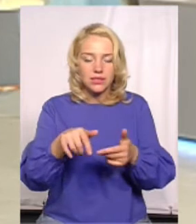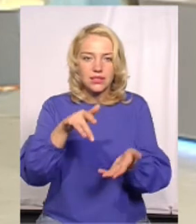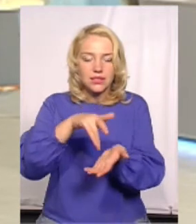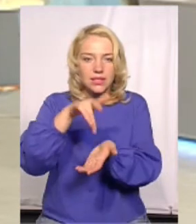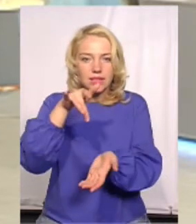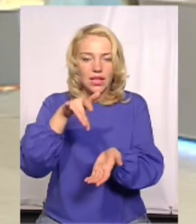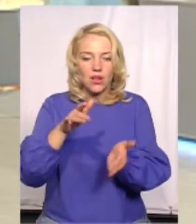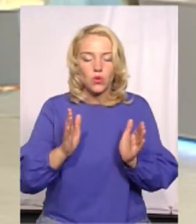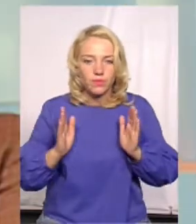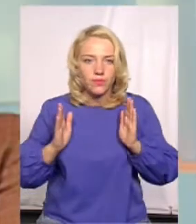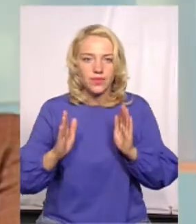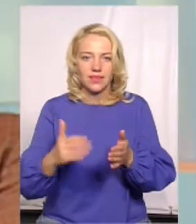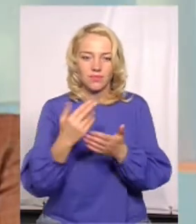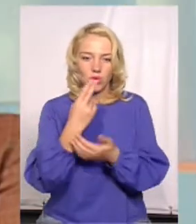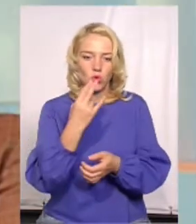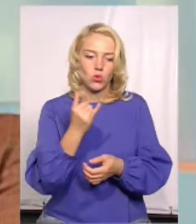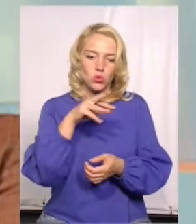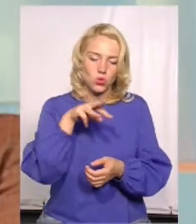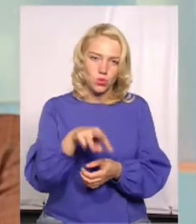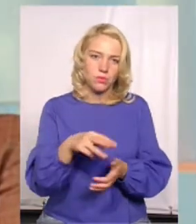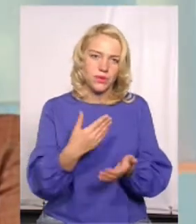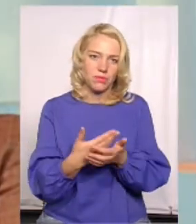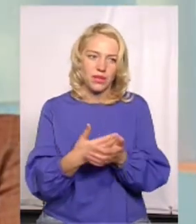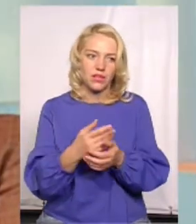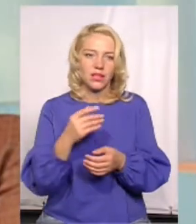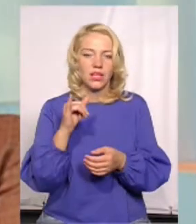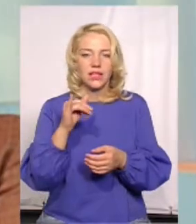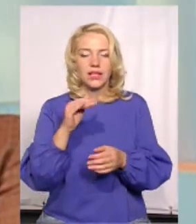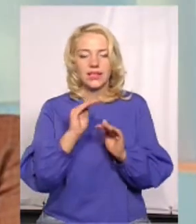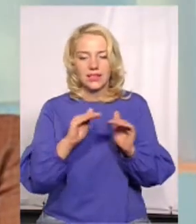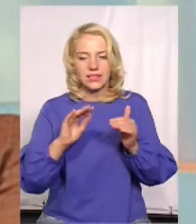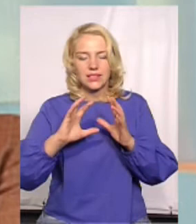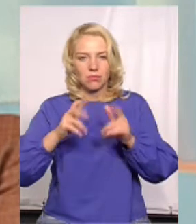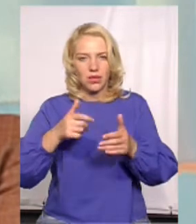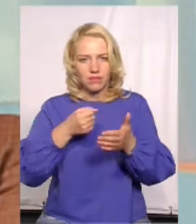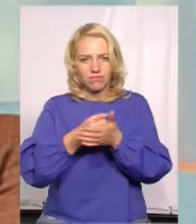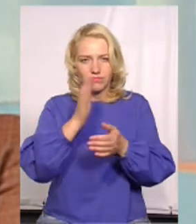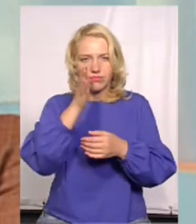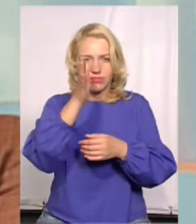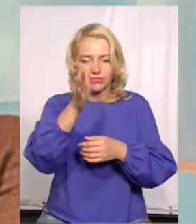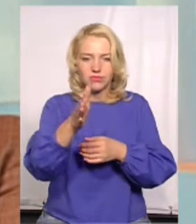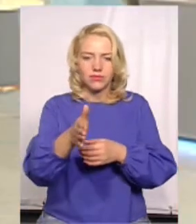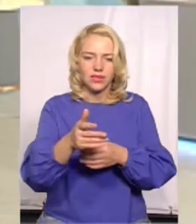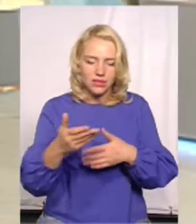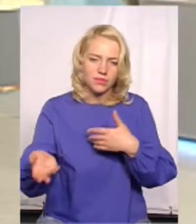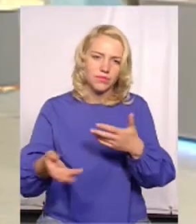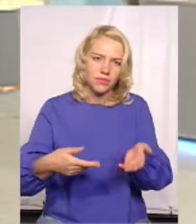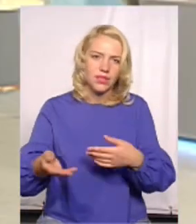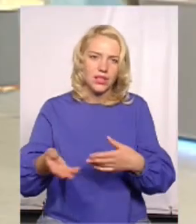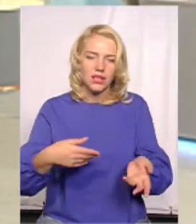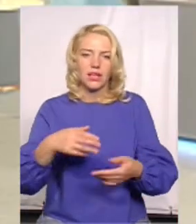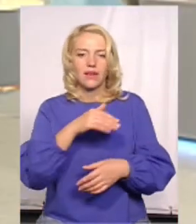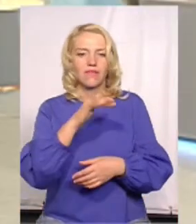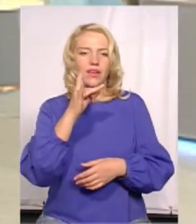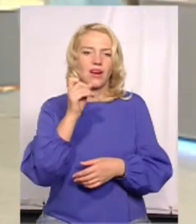від Центрального універма, або навіть і далі, можна там, якщо заблукати від дитячого світу, і так іти, і ти, Стометрівка вже завершилася, собі йдеш до парку Франка,